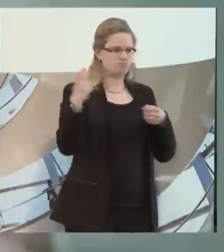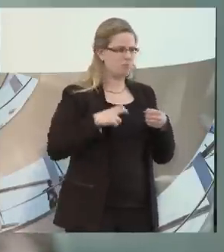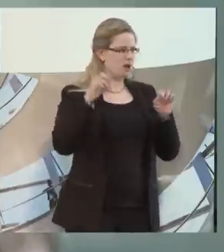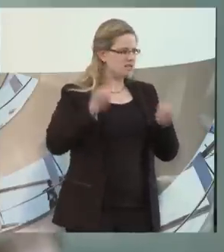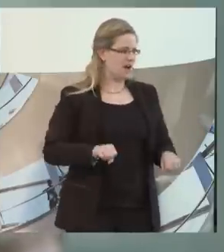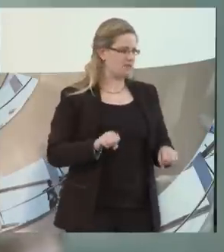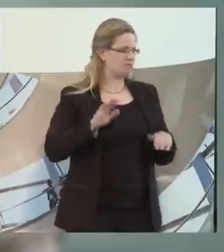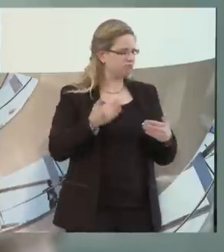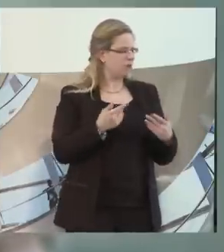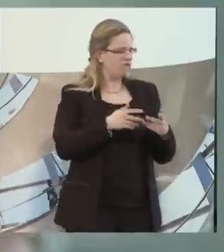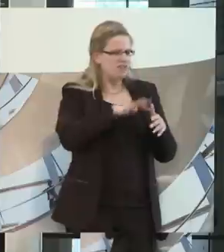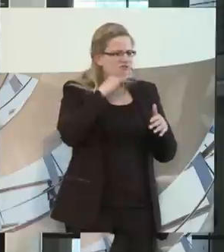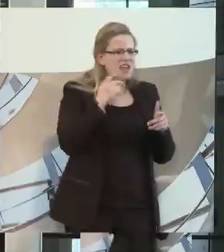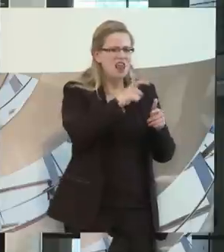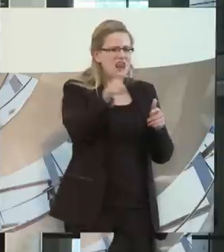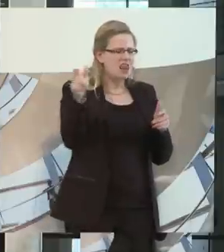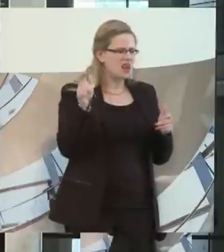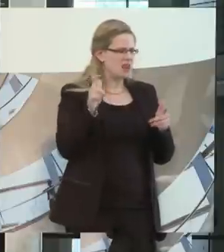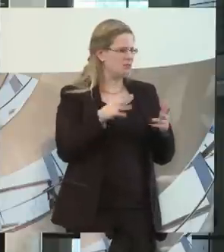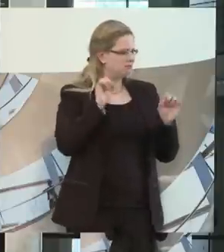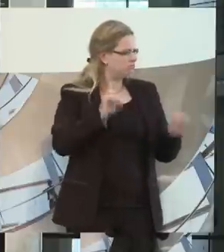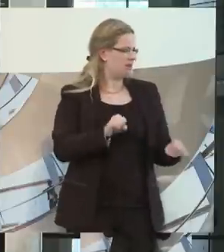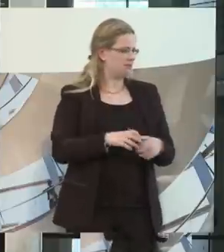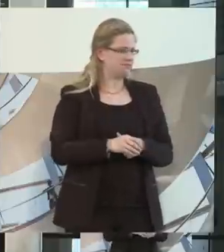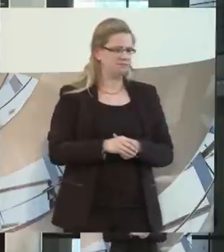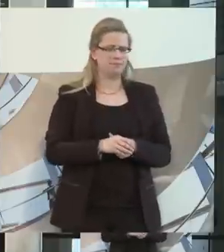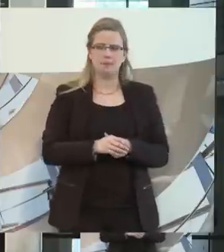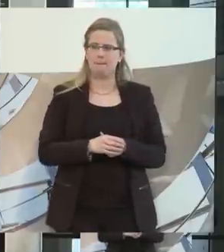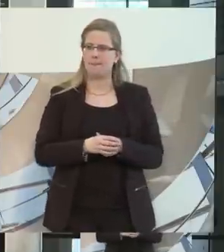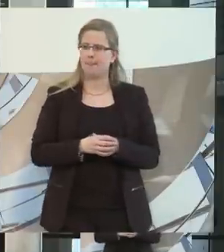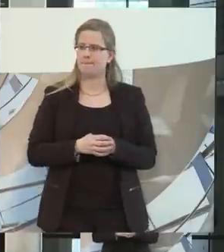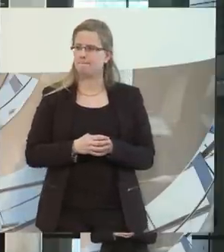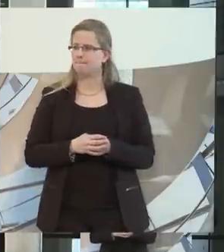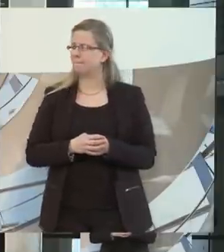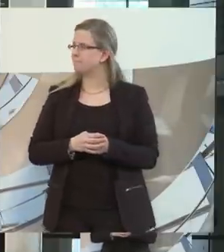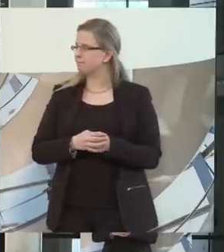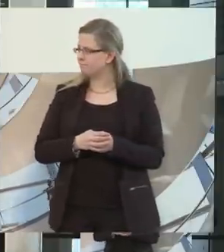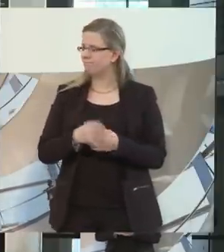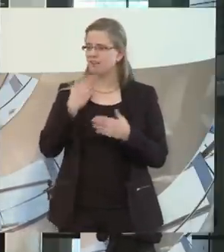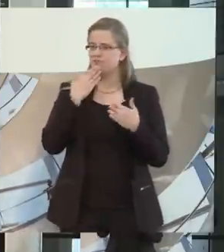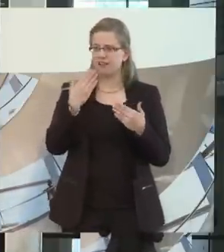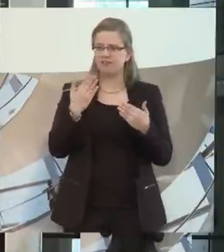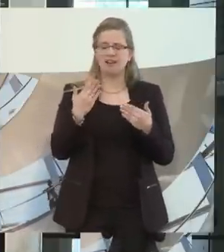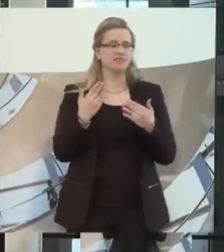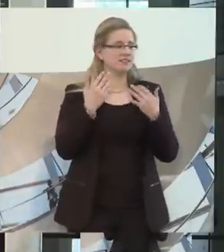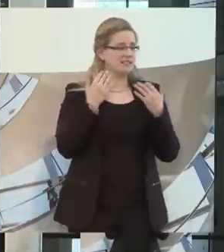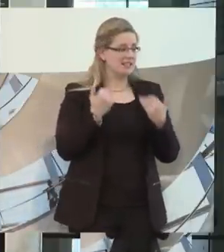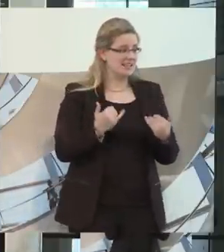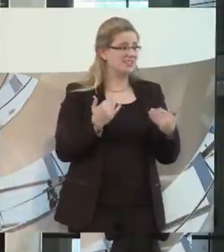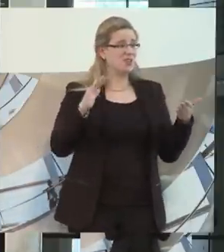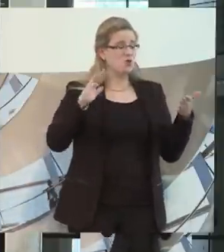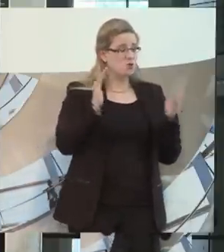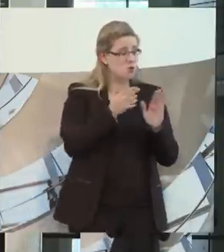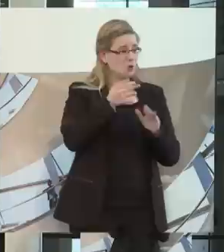und zuverlässig. Schönen Dank. Danke für den Appell. Das war eigentlich auch schon ein ganz schönes Schlusswort, denn jetzt gibt es eine ganz kurze